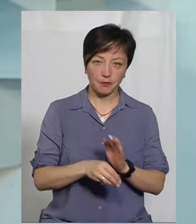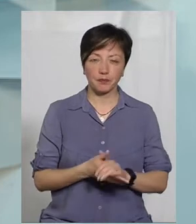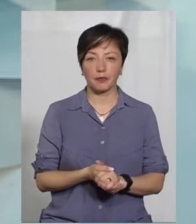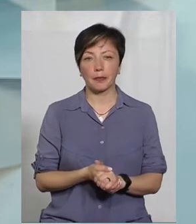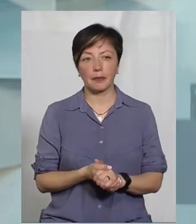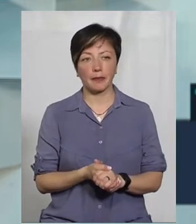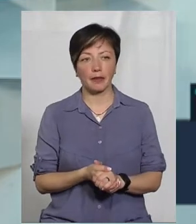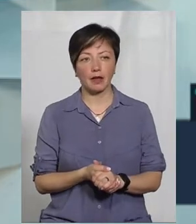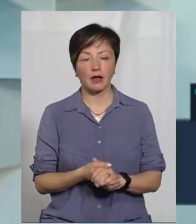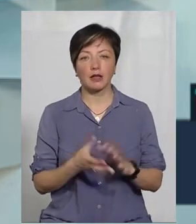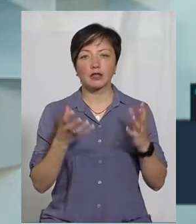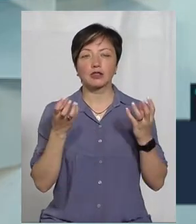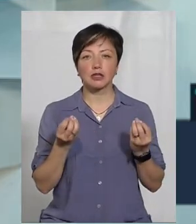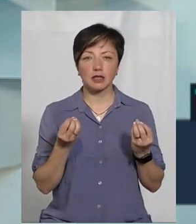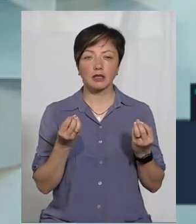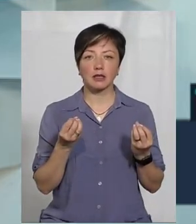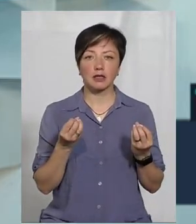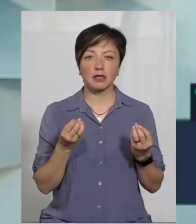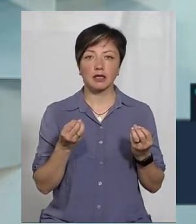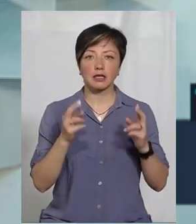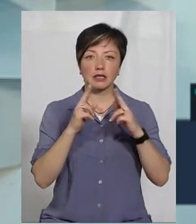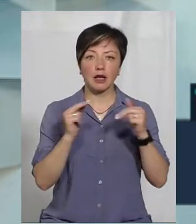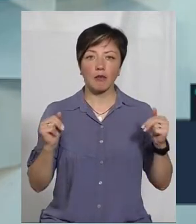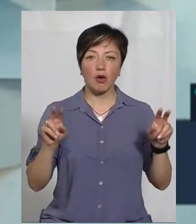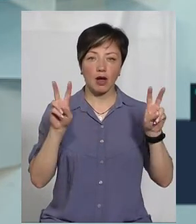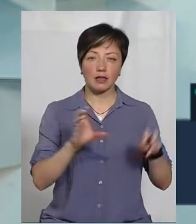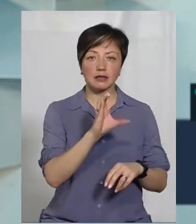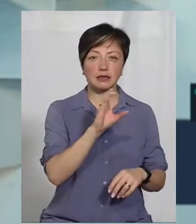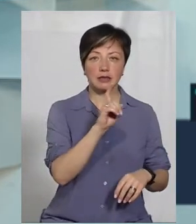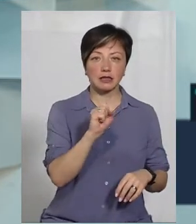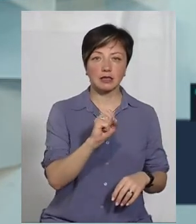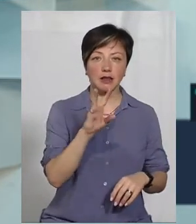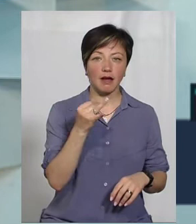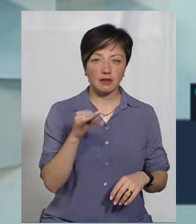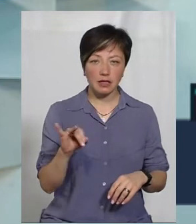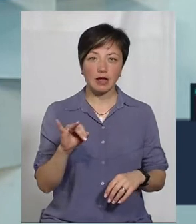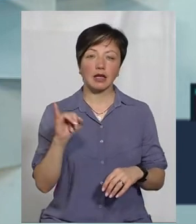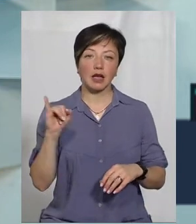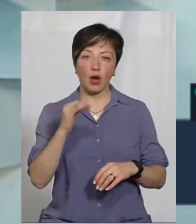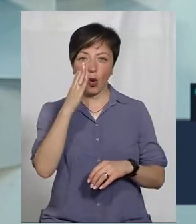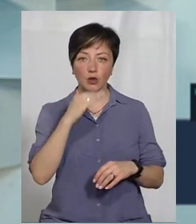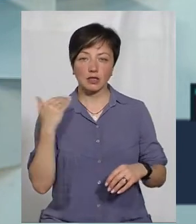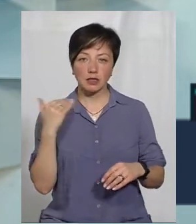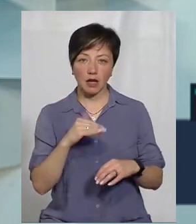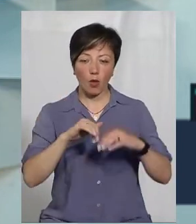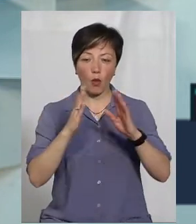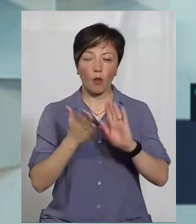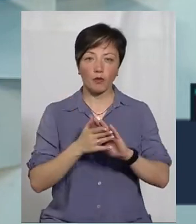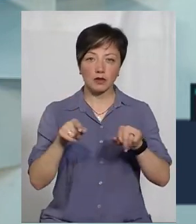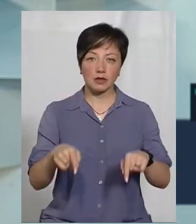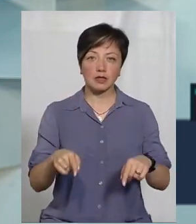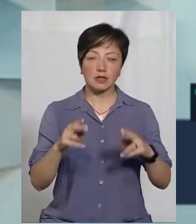Скарбниця, або його називають ще замок Заславських, це кафедральний костел і комплекс монастиря Бернартинів, де зараз